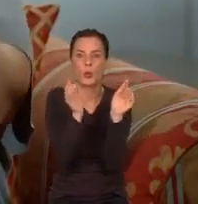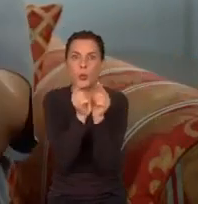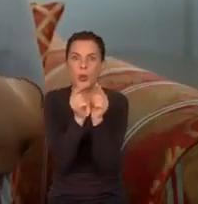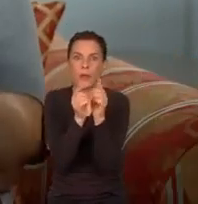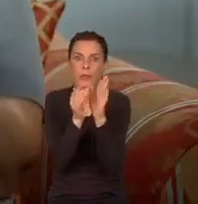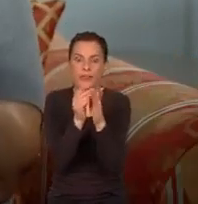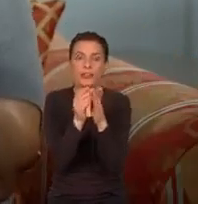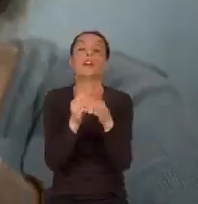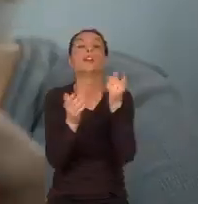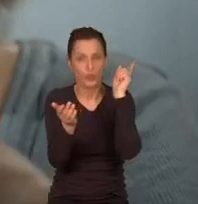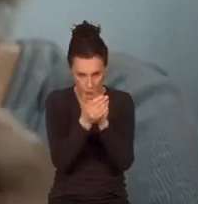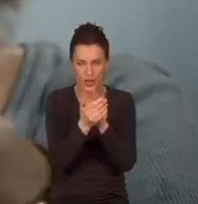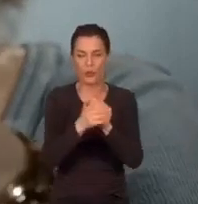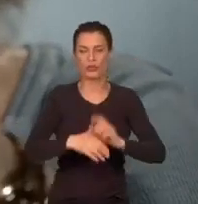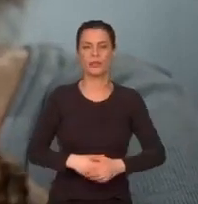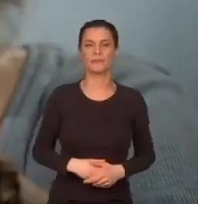Tak właśnie się stało.